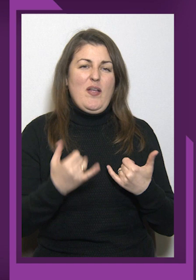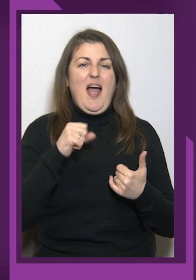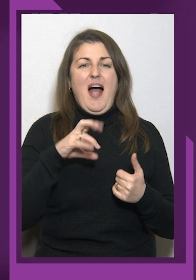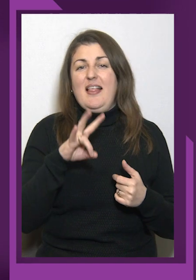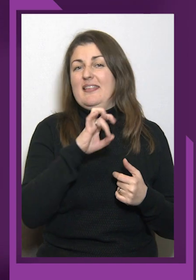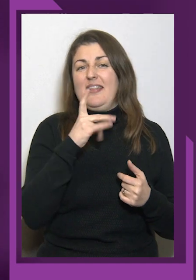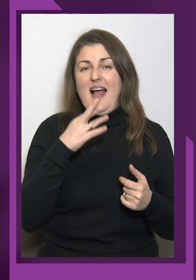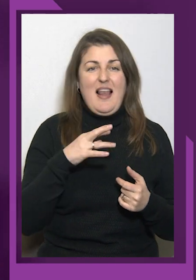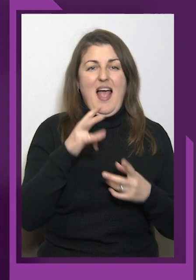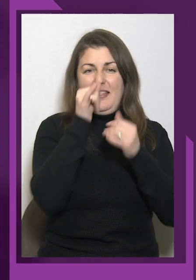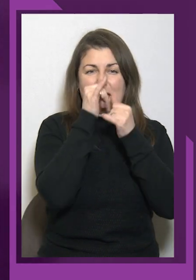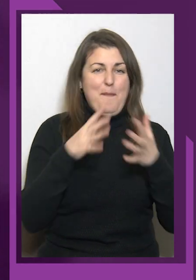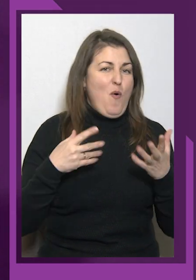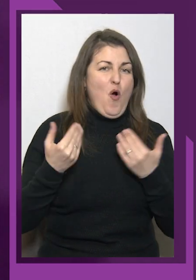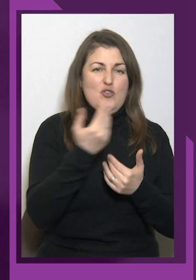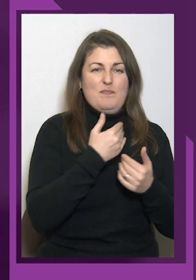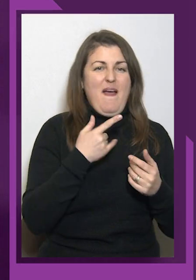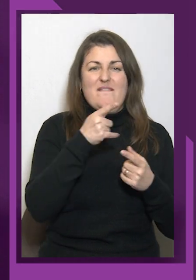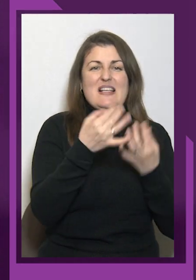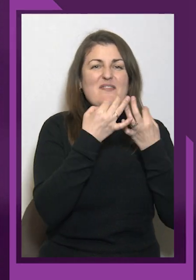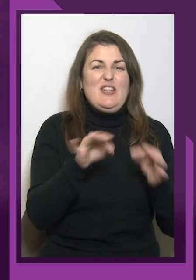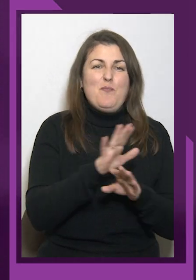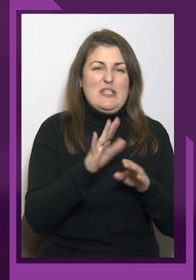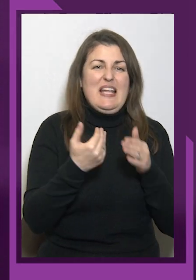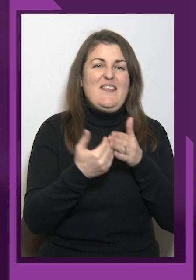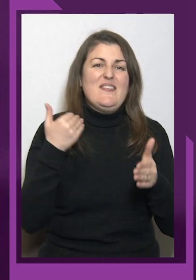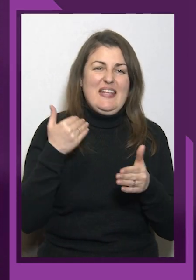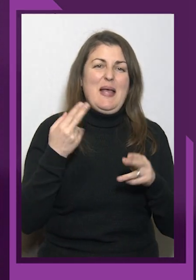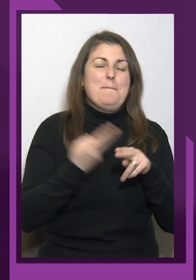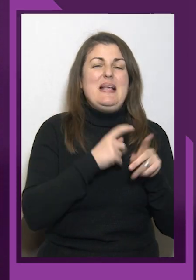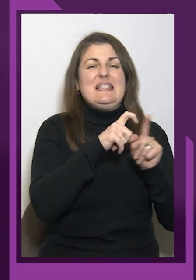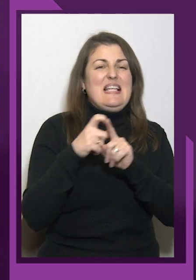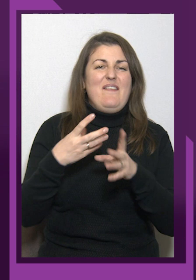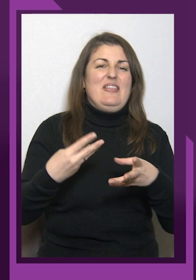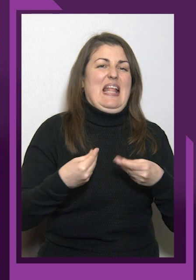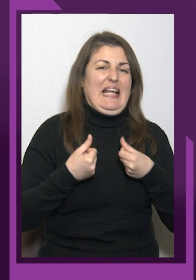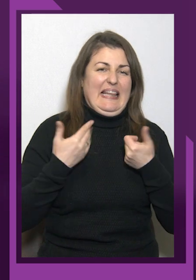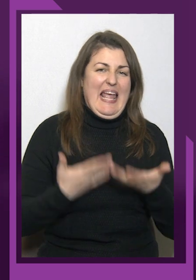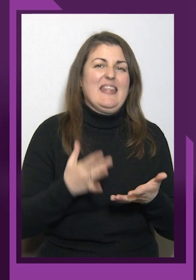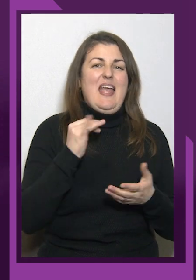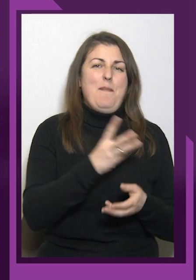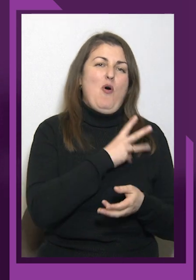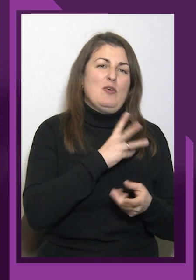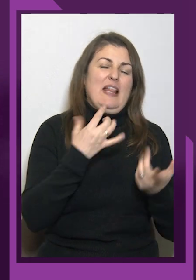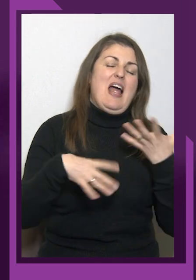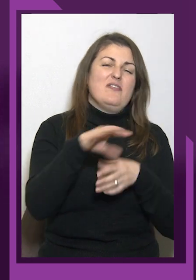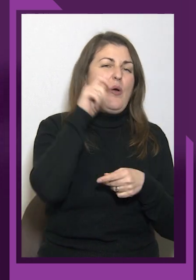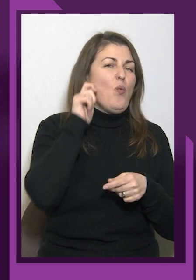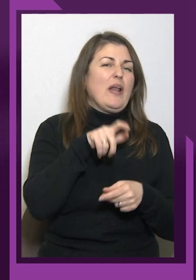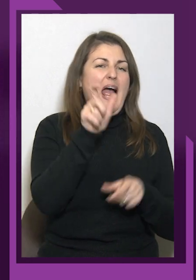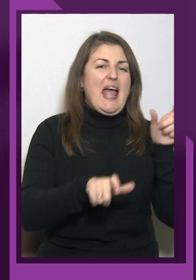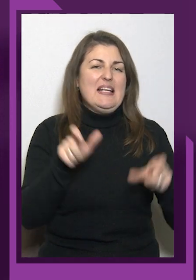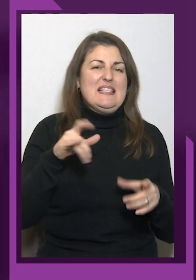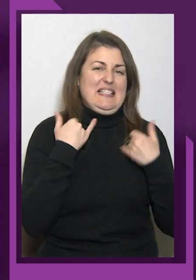без слів натхнення і побажань для всіх українців зараз. Так само, як ви нас тішите і